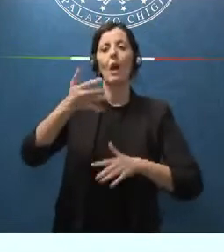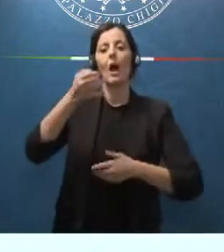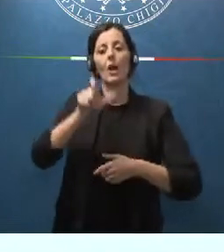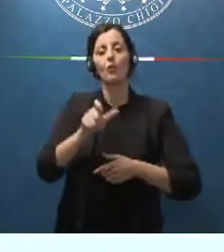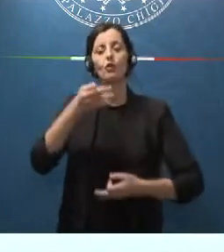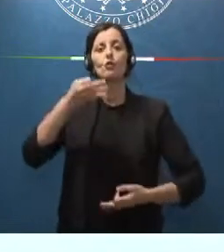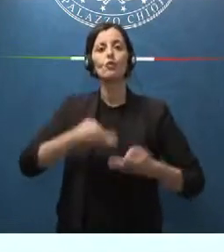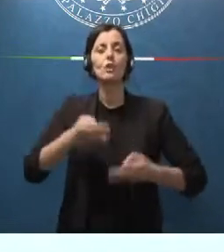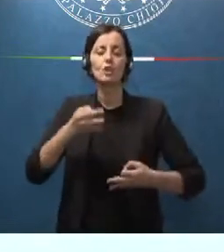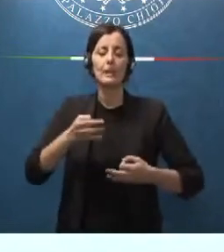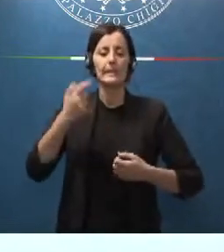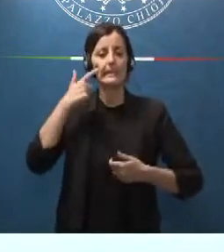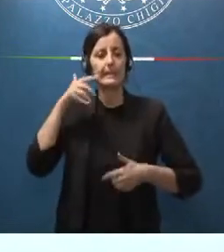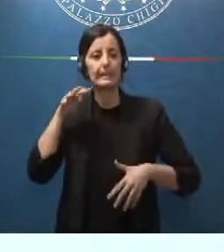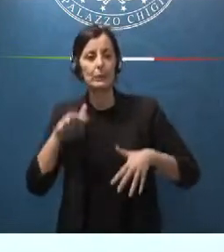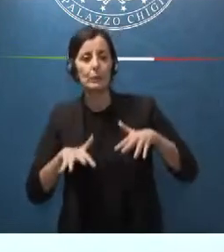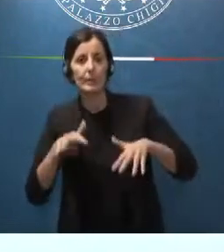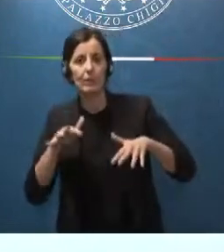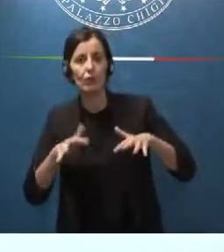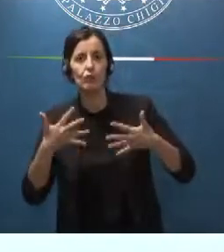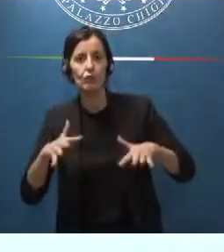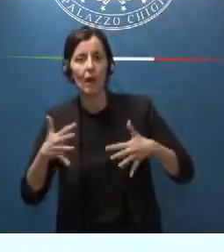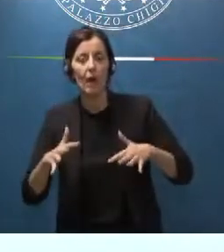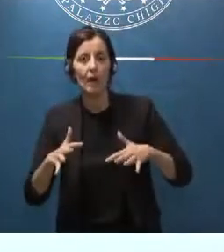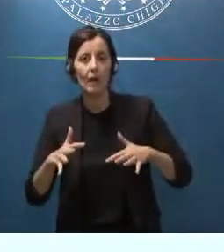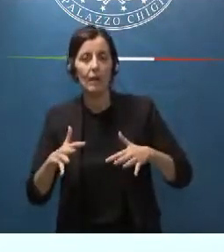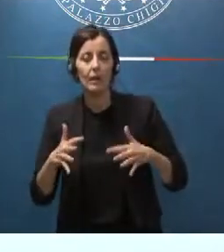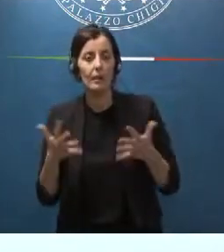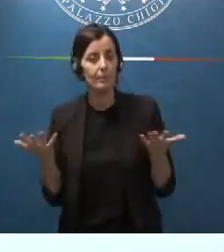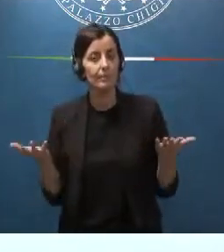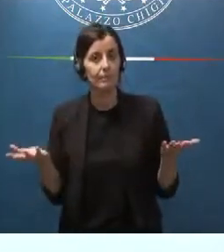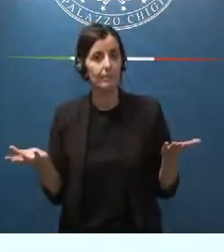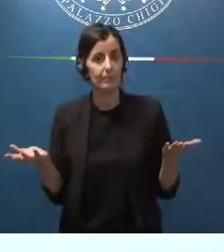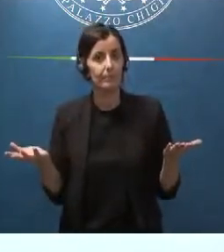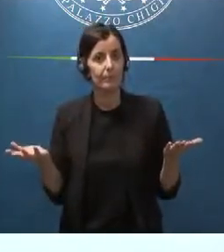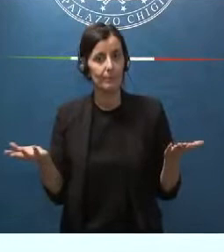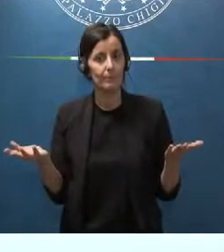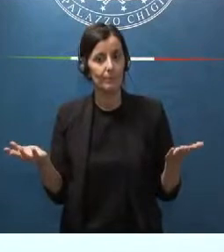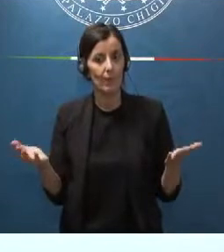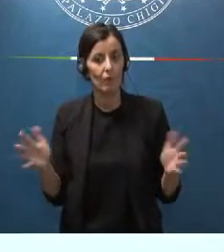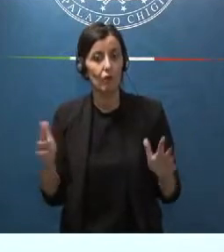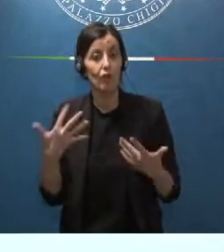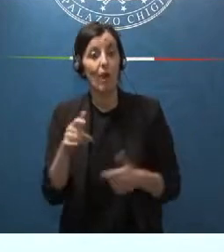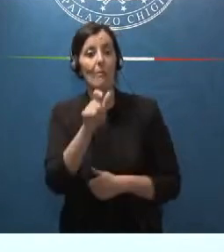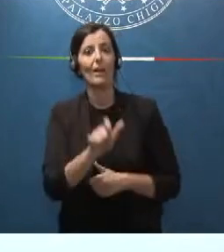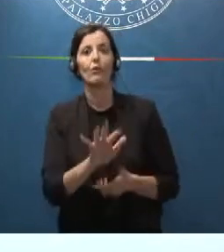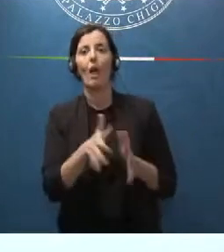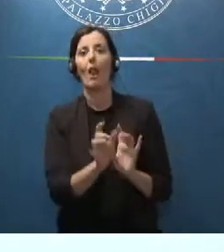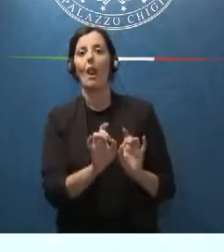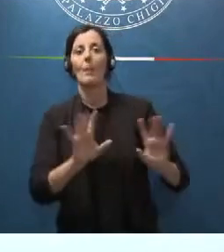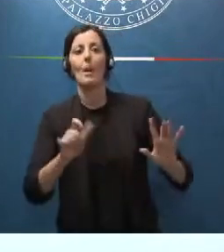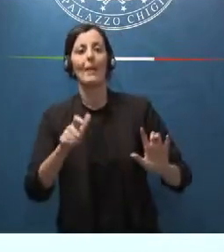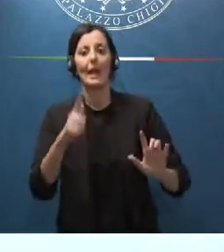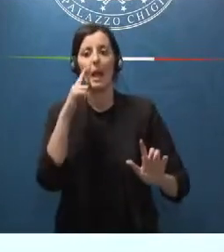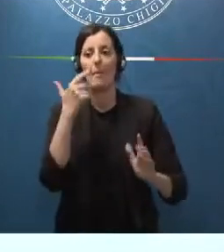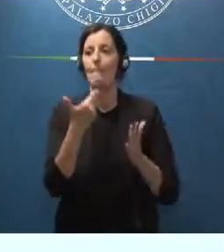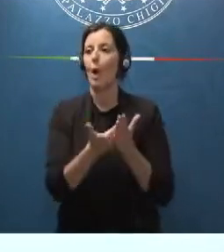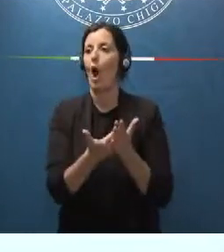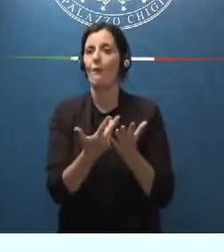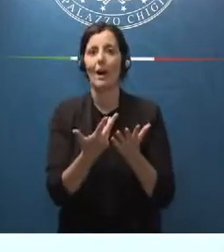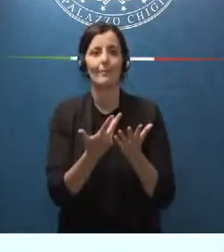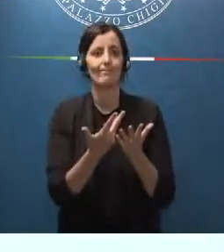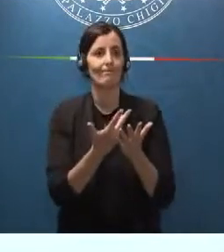o meglio al di là di ogni ragionevole dubbio assolto perché non aveva raggiunto la prova al di là di ogni